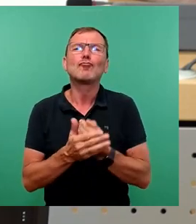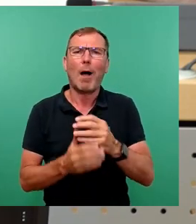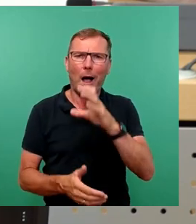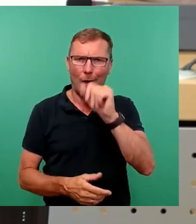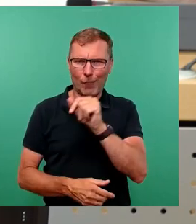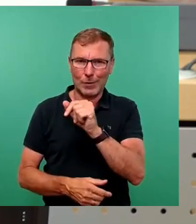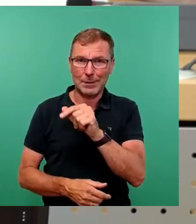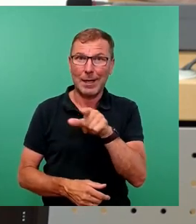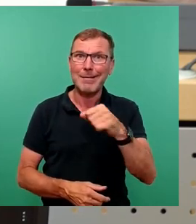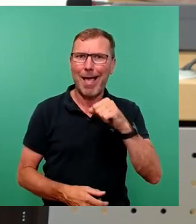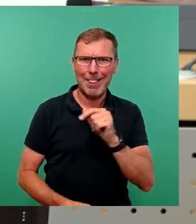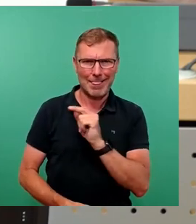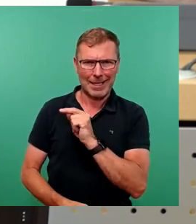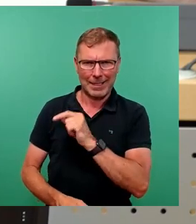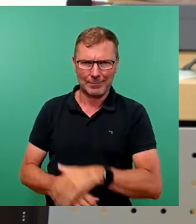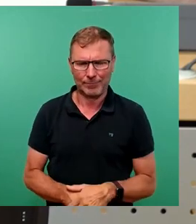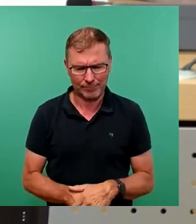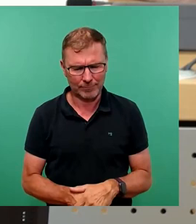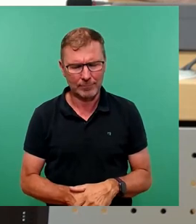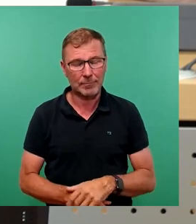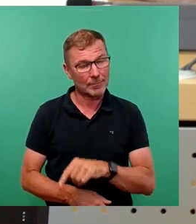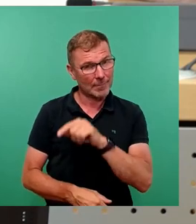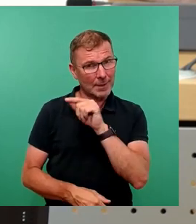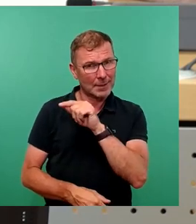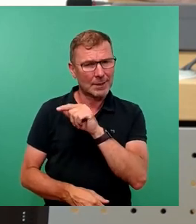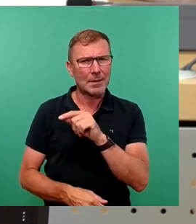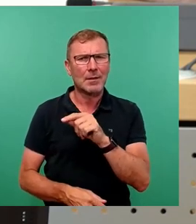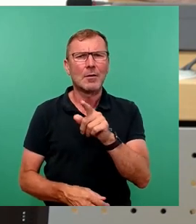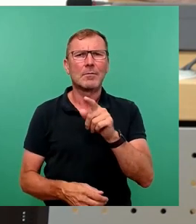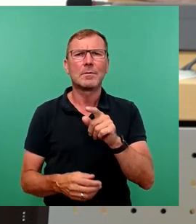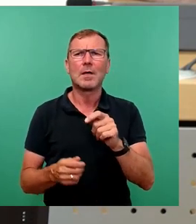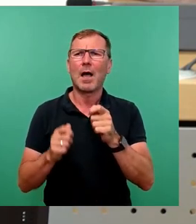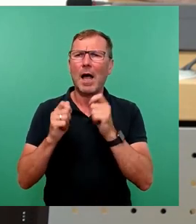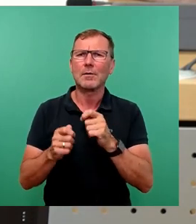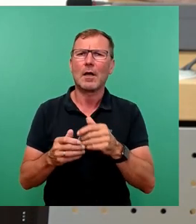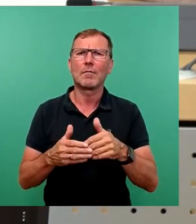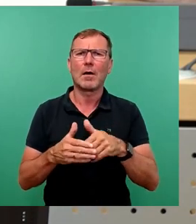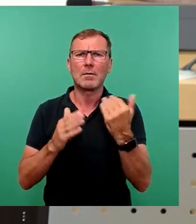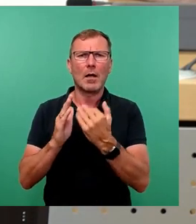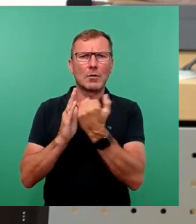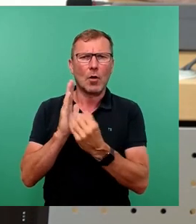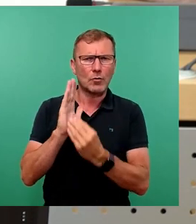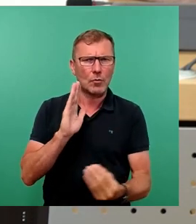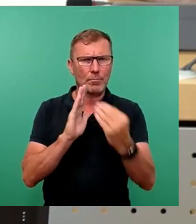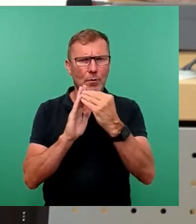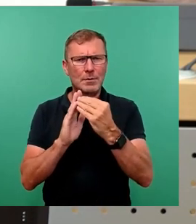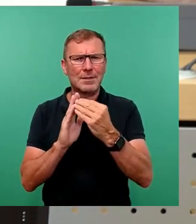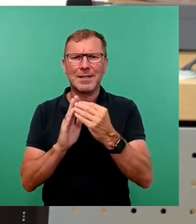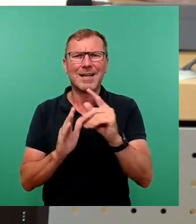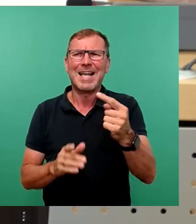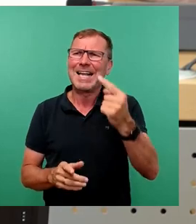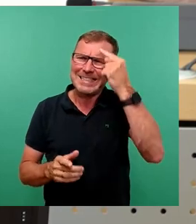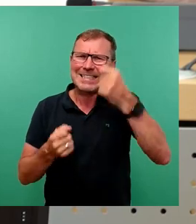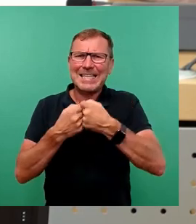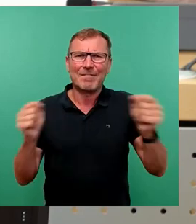Die Linken. Sie haben, um die Mannheimreise, um Ihren Antrag auf die Tagesordnung zu bringen, völlig sinnfrei